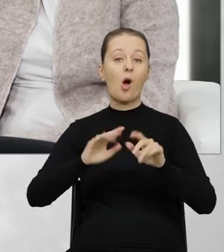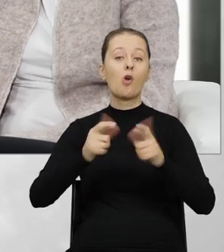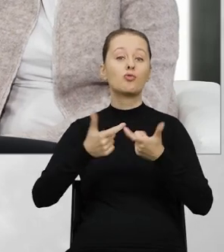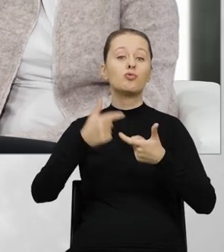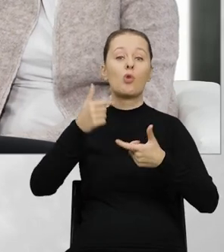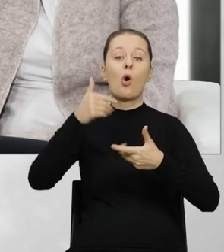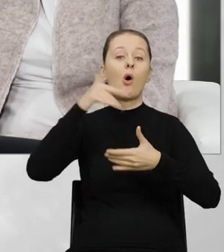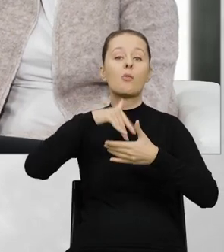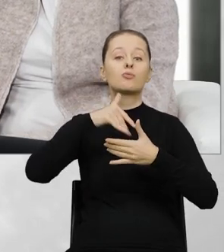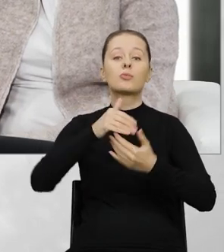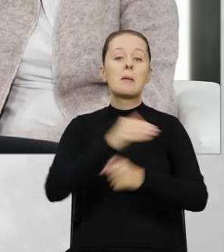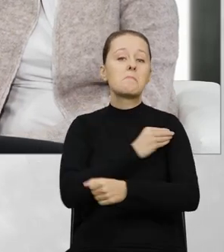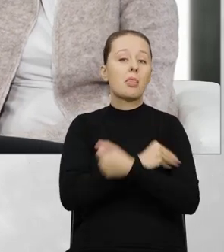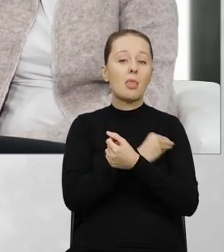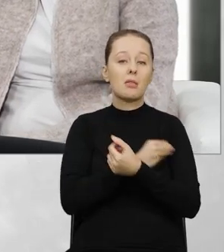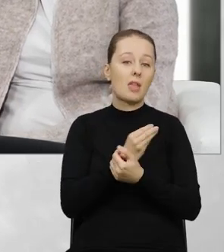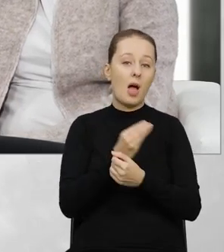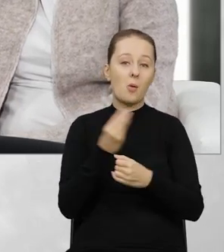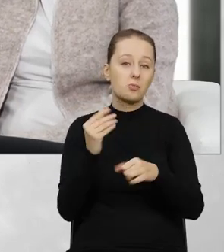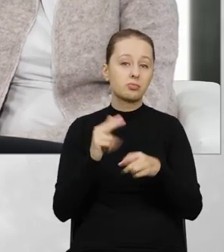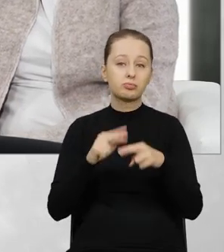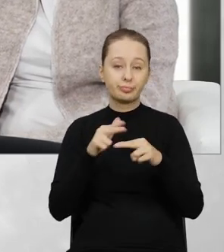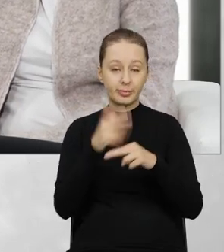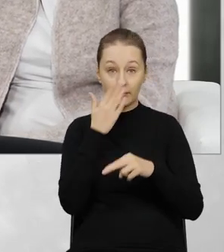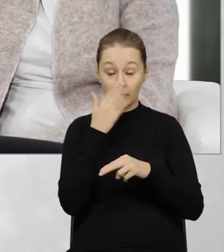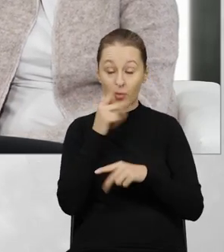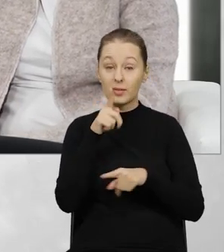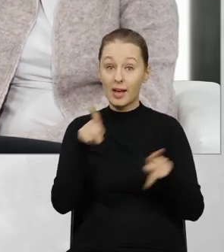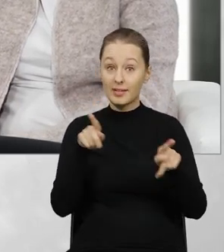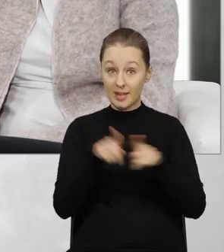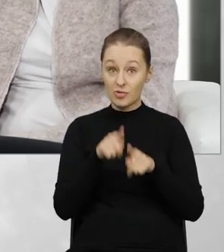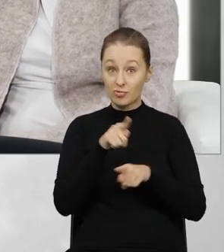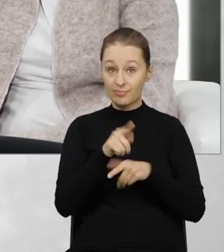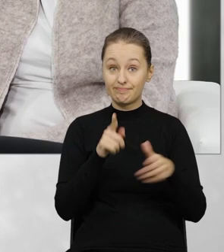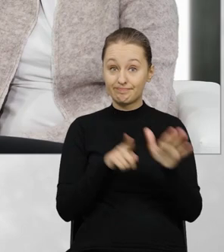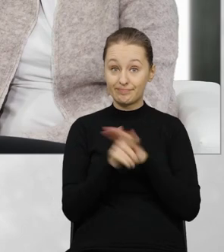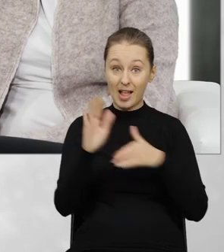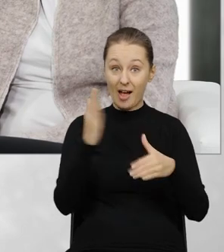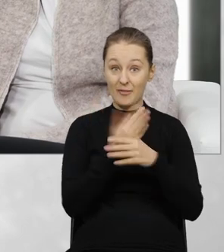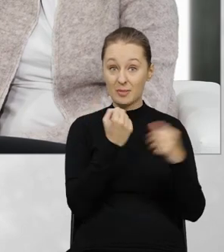przewożonego towaru. I tu jest też dla przewoźnika